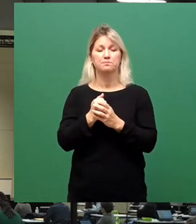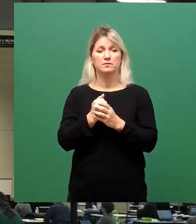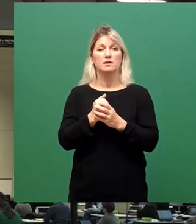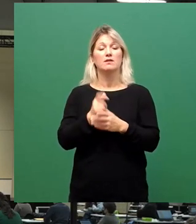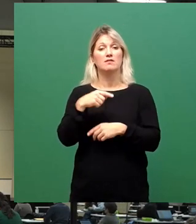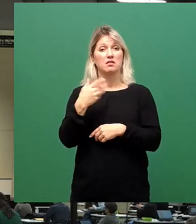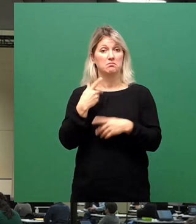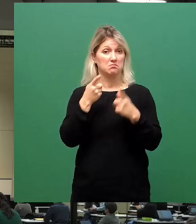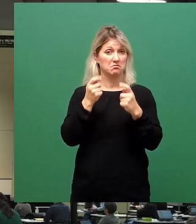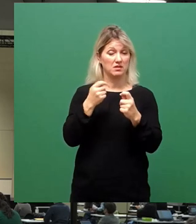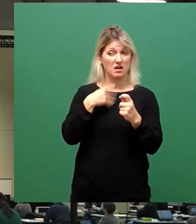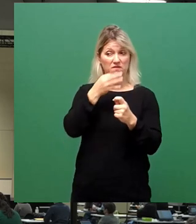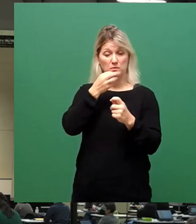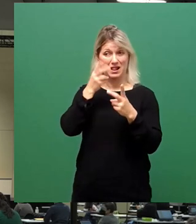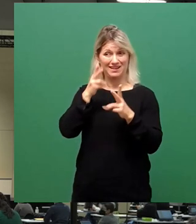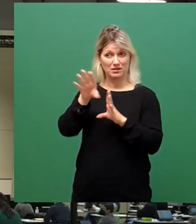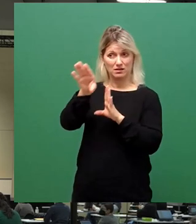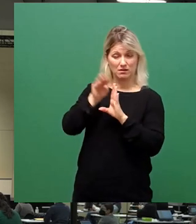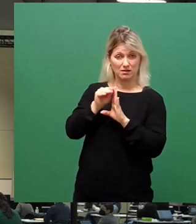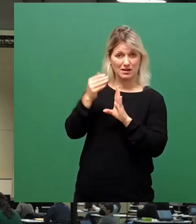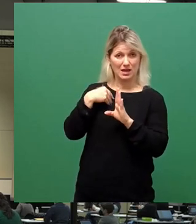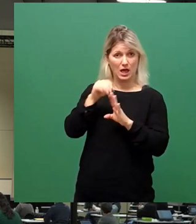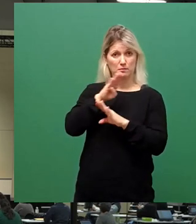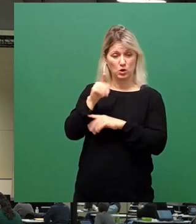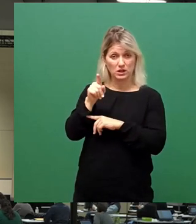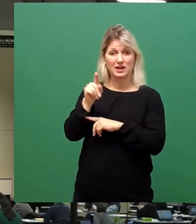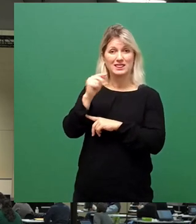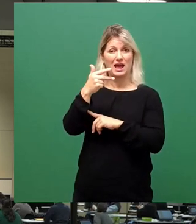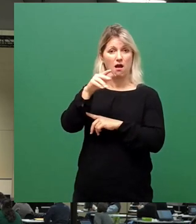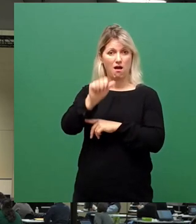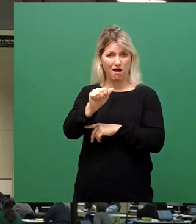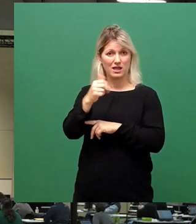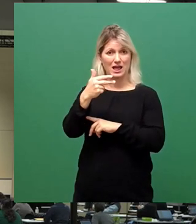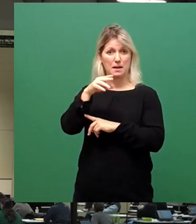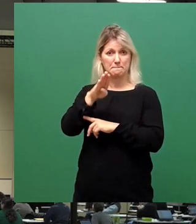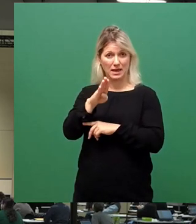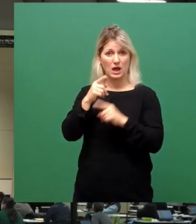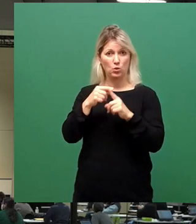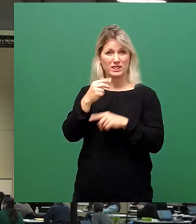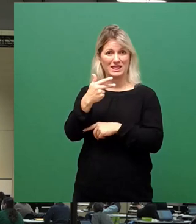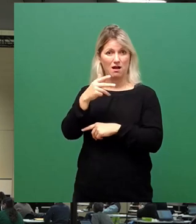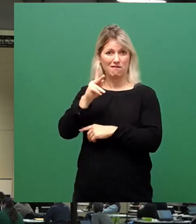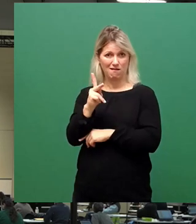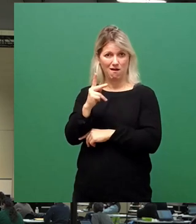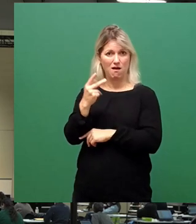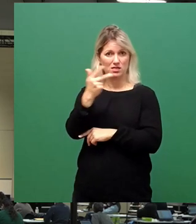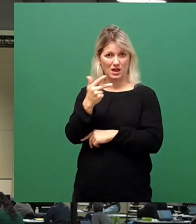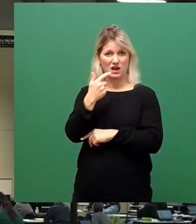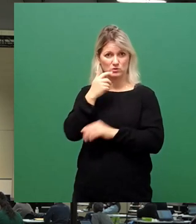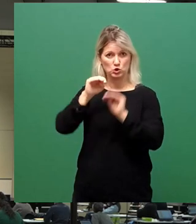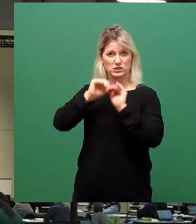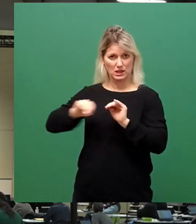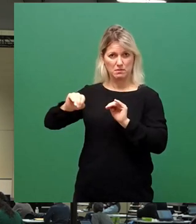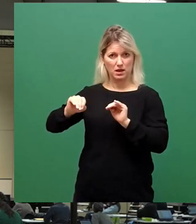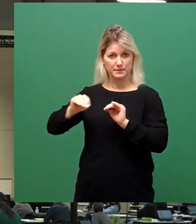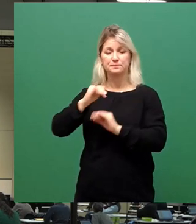aufgenommen habe von Ihnen, Böhm, 3a, 3b und 3k separat. Genau, gut, das würde ich machen und dann